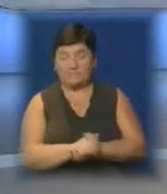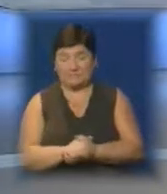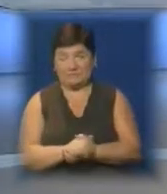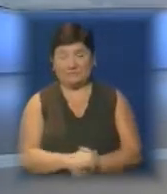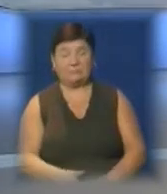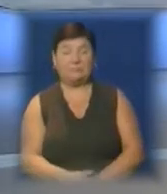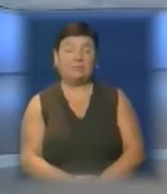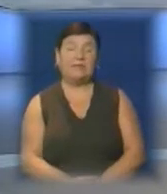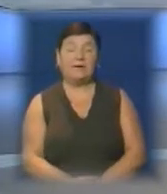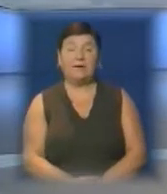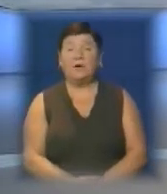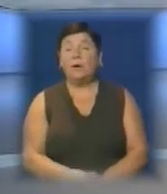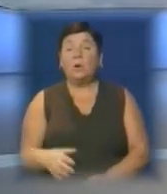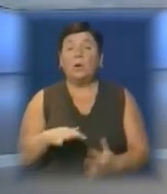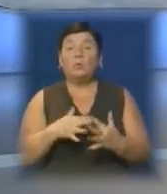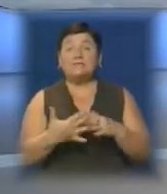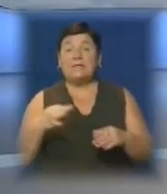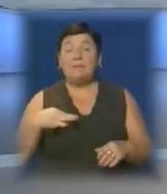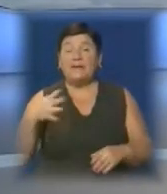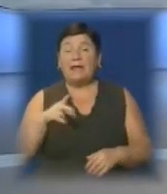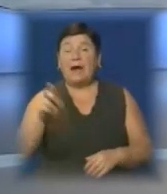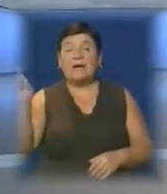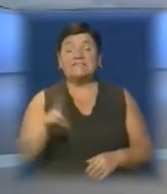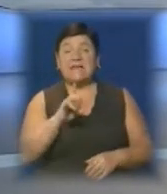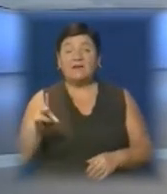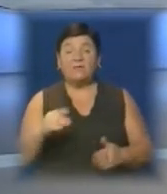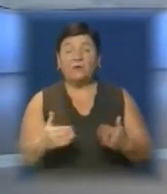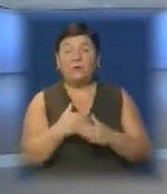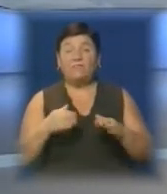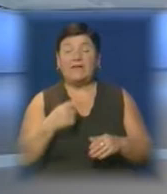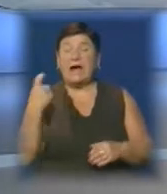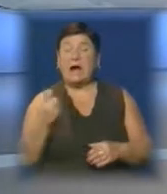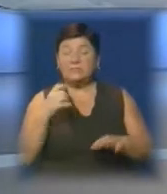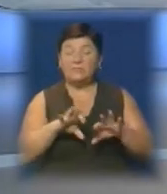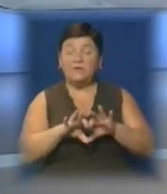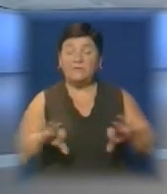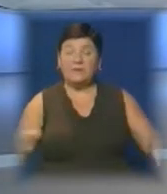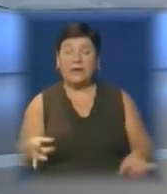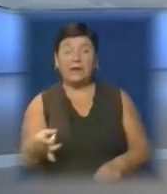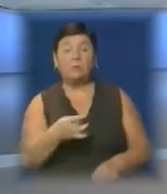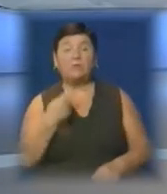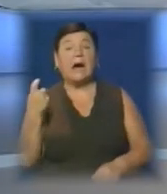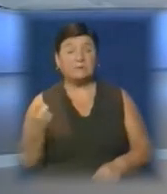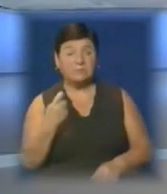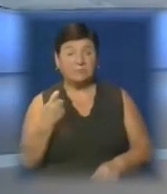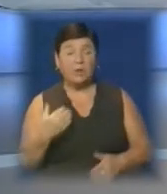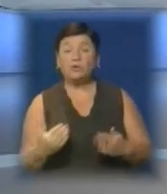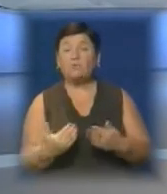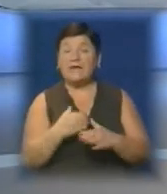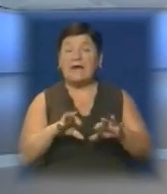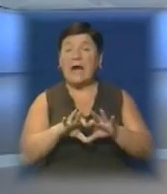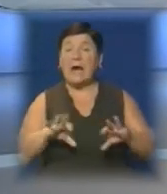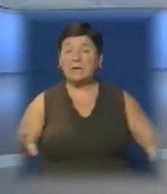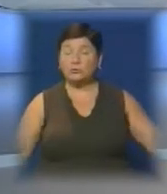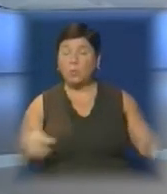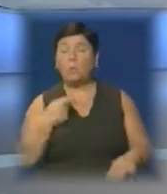У селі Білоцерква на Рахівщині відкрито новий газогін, який забезпечуватиме район блакитним паливом. Новий газопровід